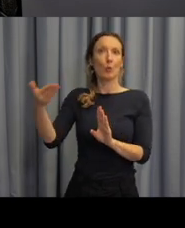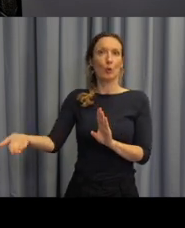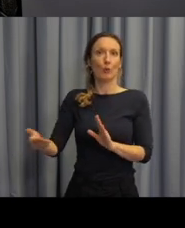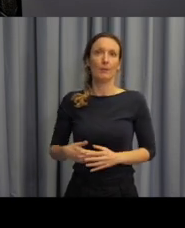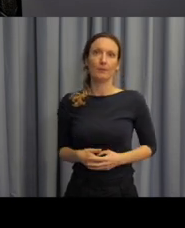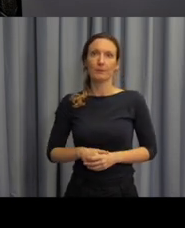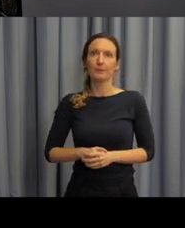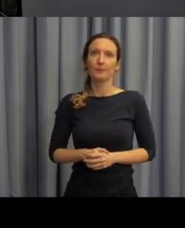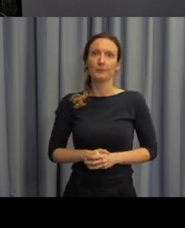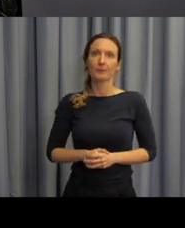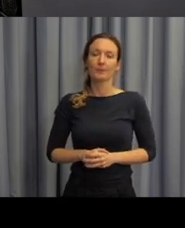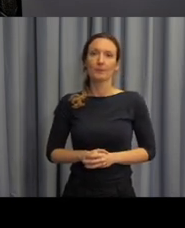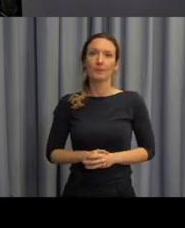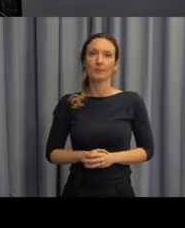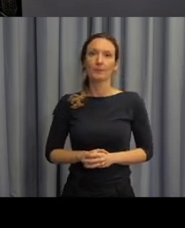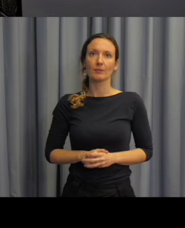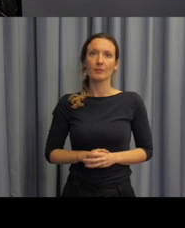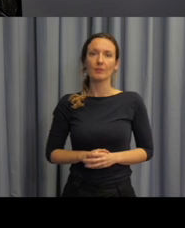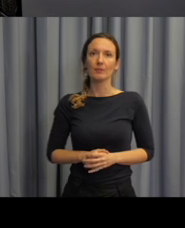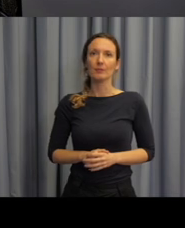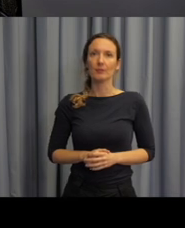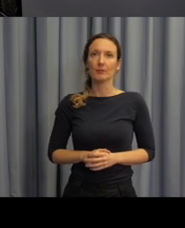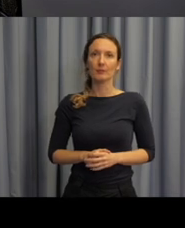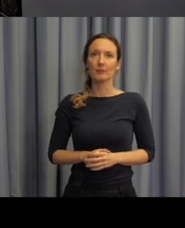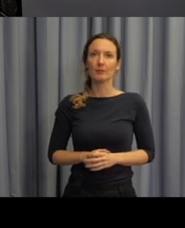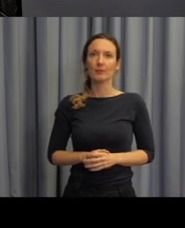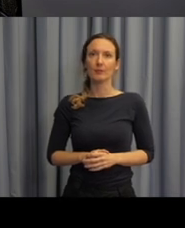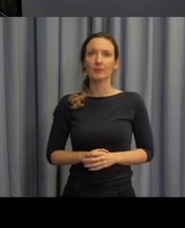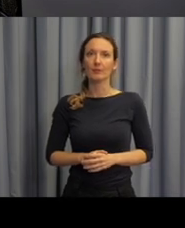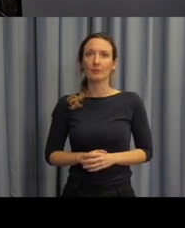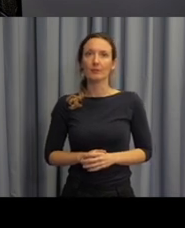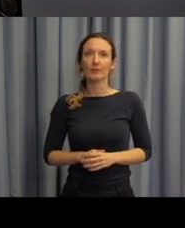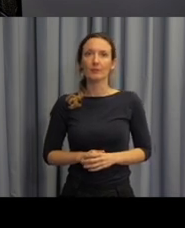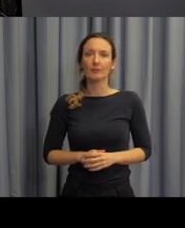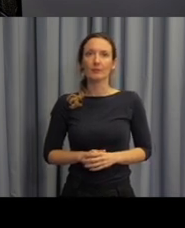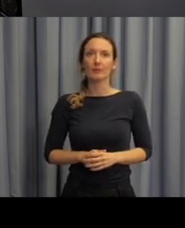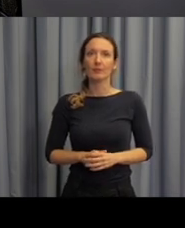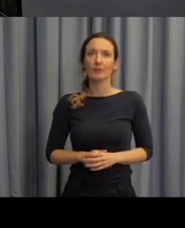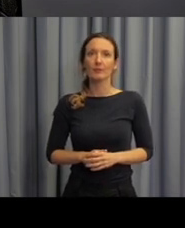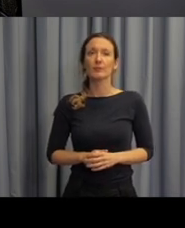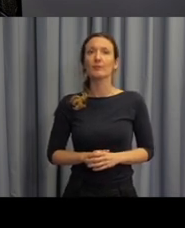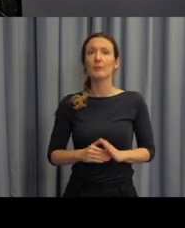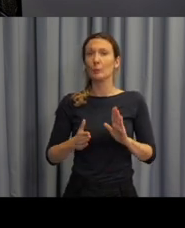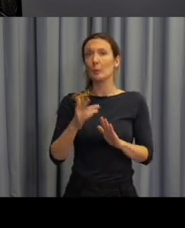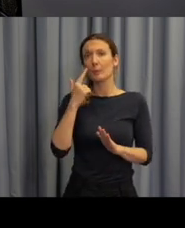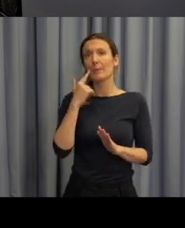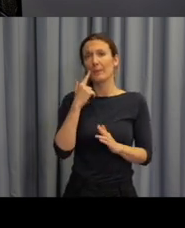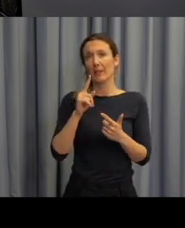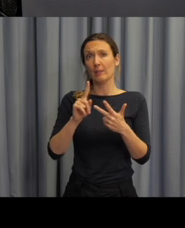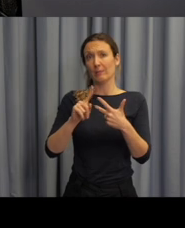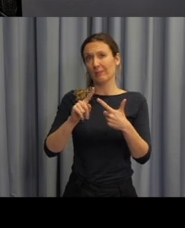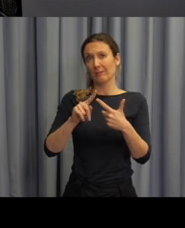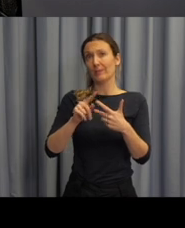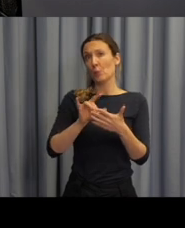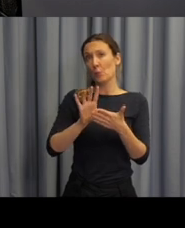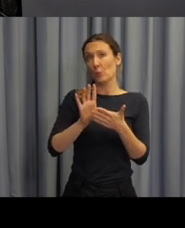A tady konkrétně, když se podíváme, zaměříme na prezentaci mužského rodu, tak vidíme, že tady